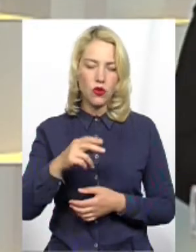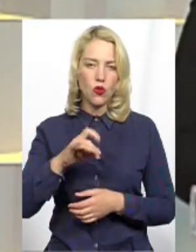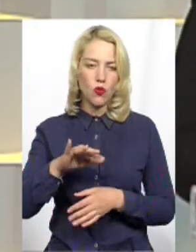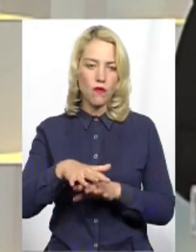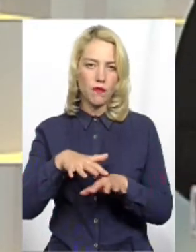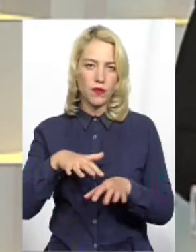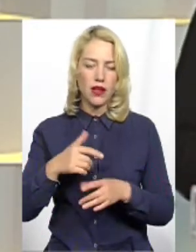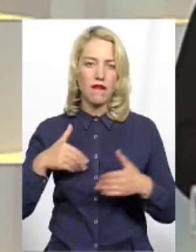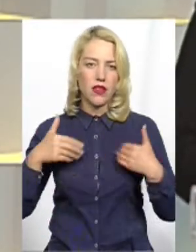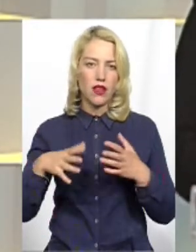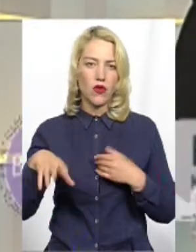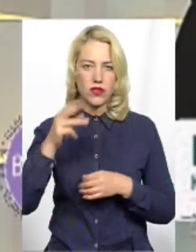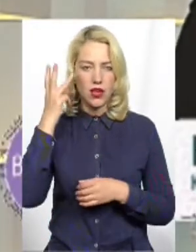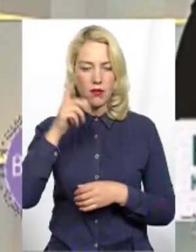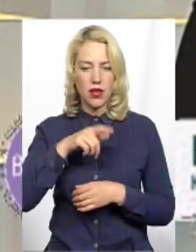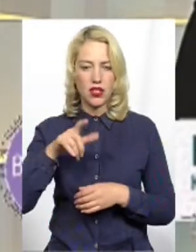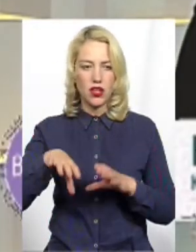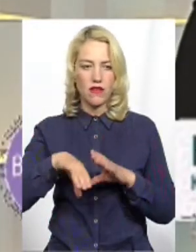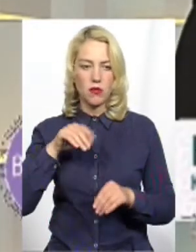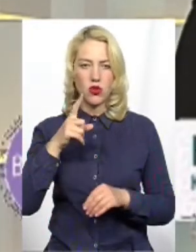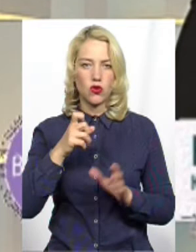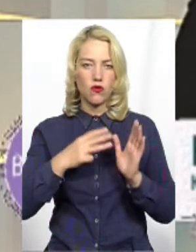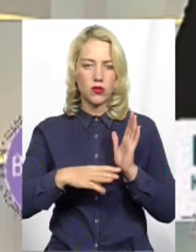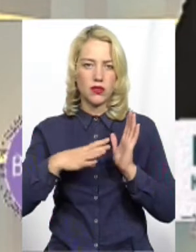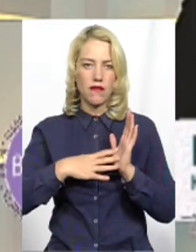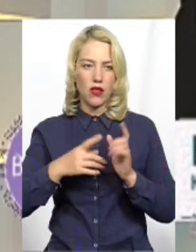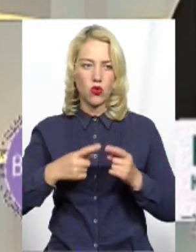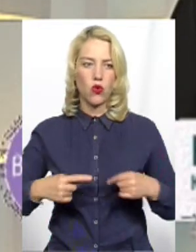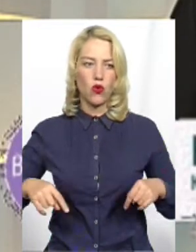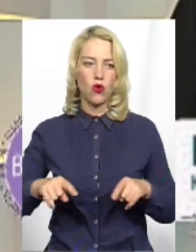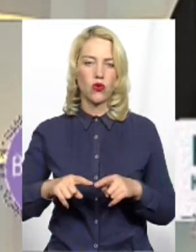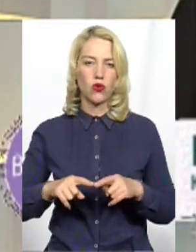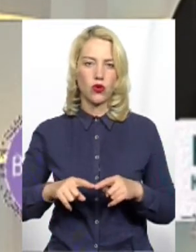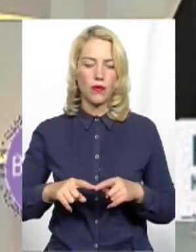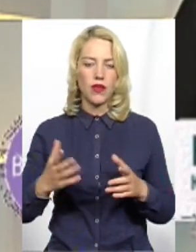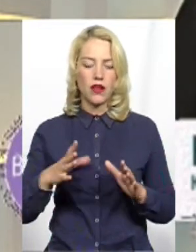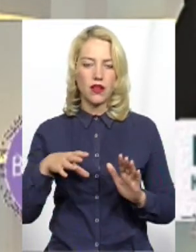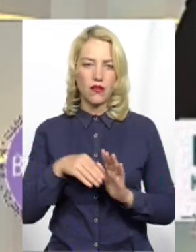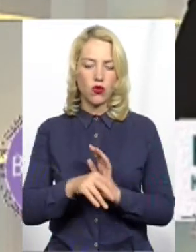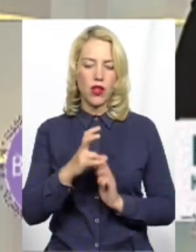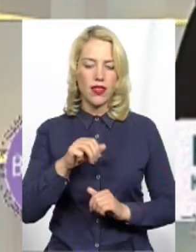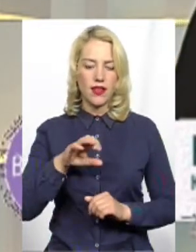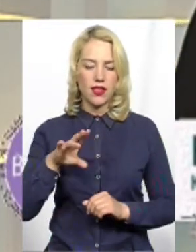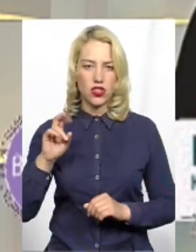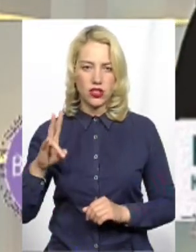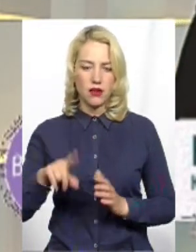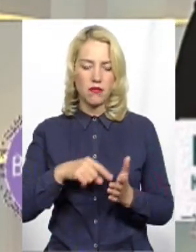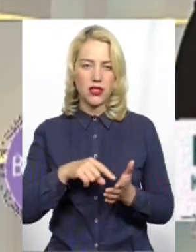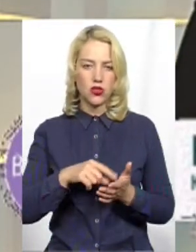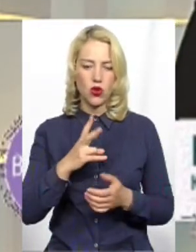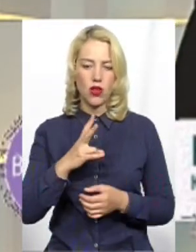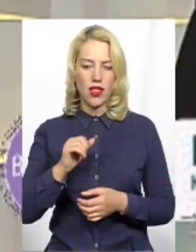всіх хмельничан, а також виборців 189-го округу, в який входить Нитіш, місто Нитішин,